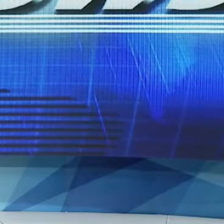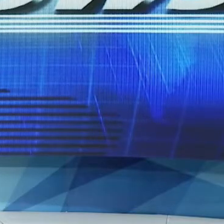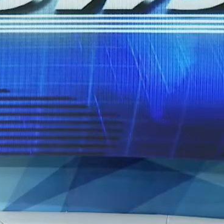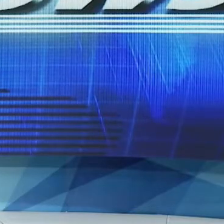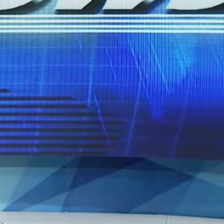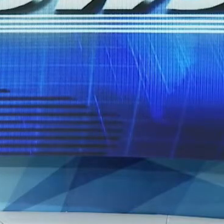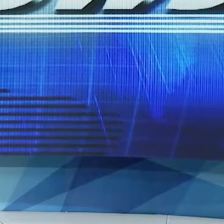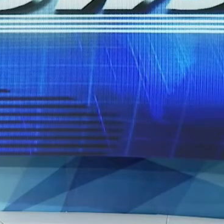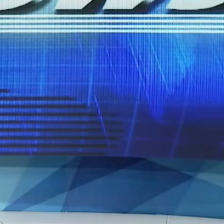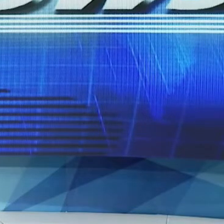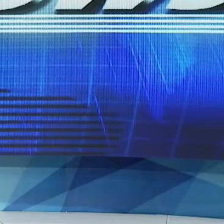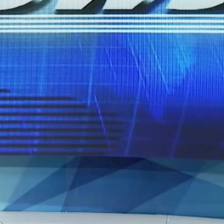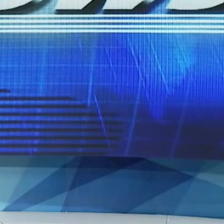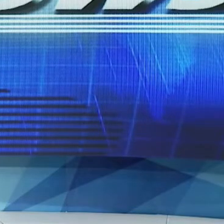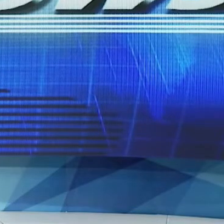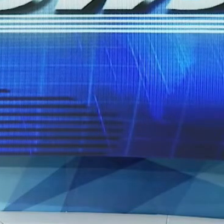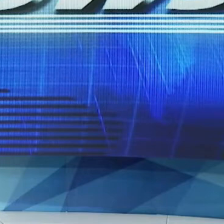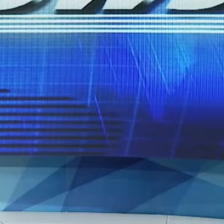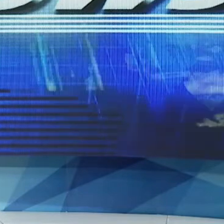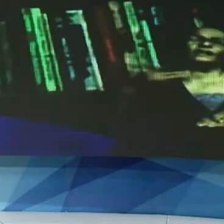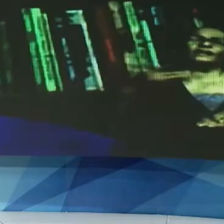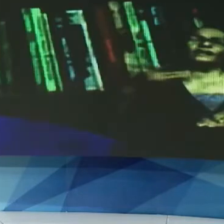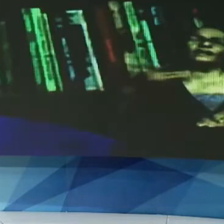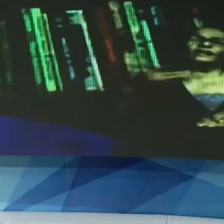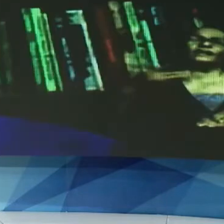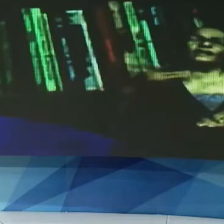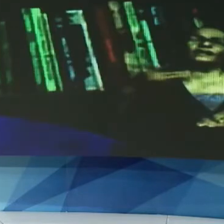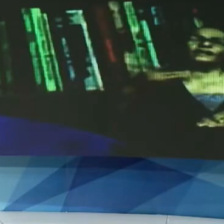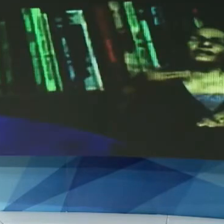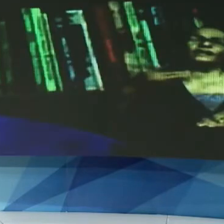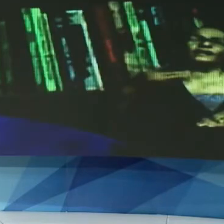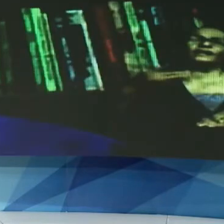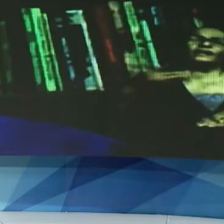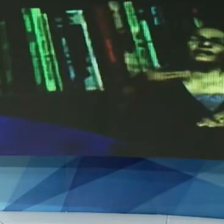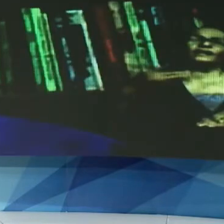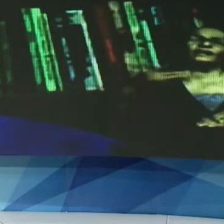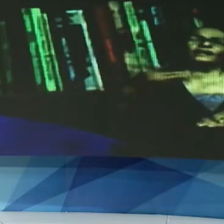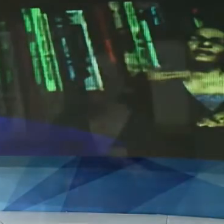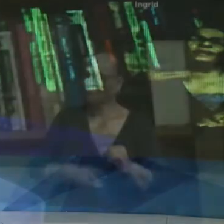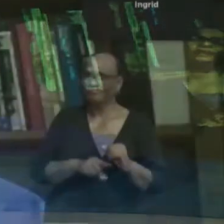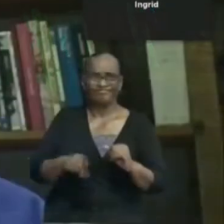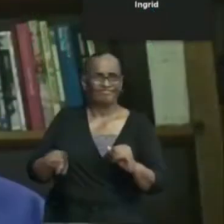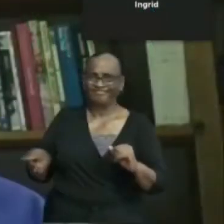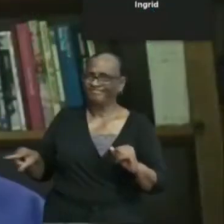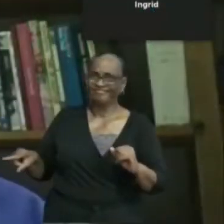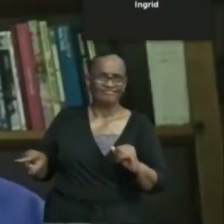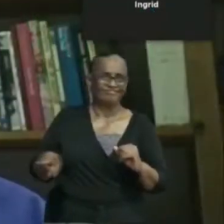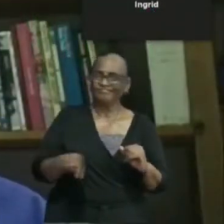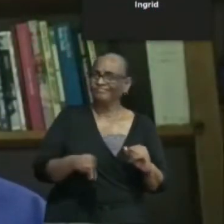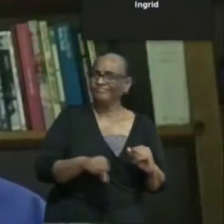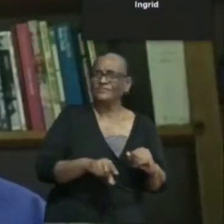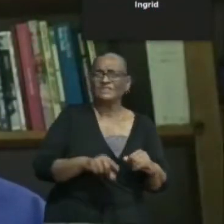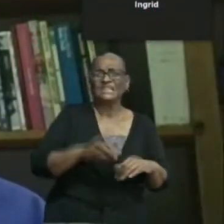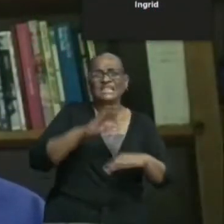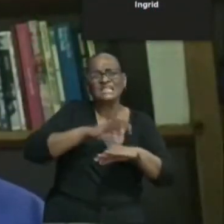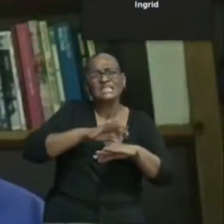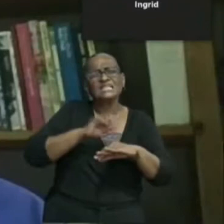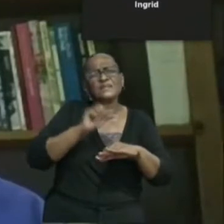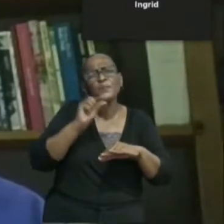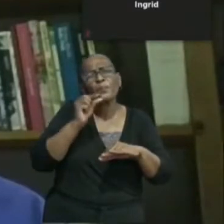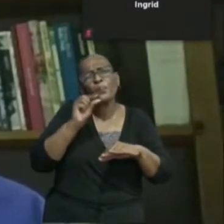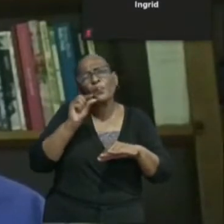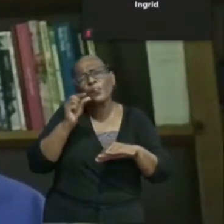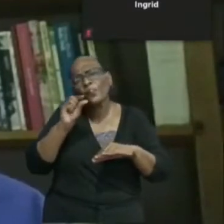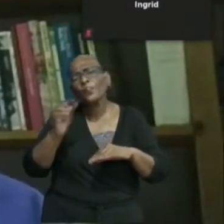Met alle voorgenomen maatregelen van het ministerie van Volksgezondheid is het veilig voor kinderen om weer naar school te gaan. Dit